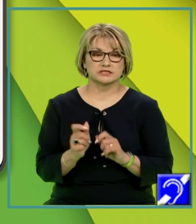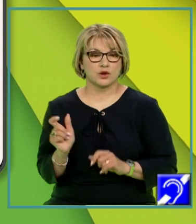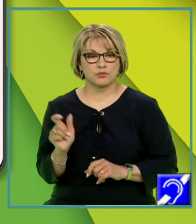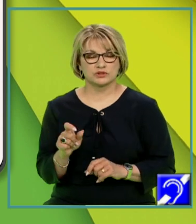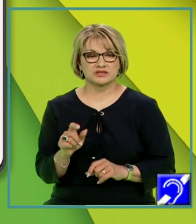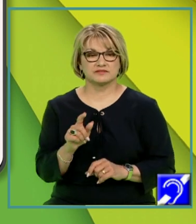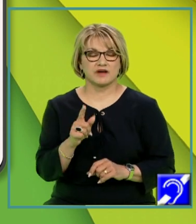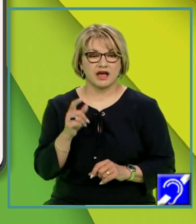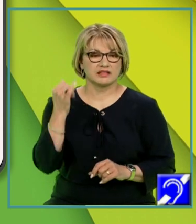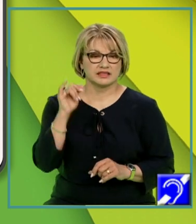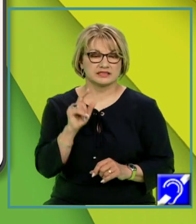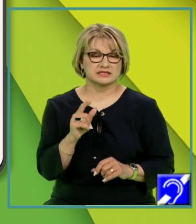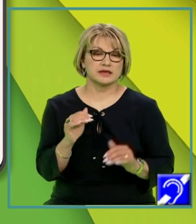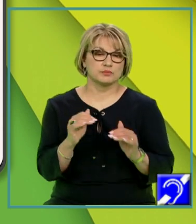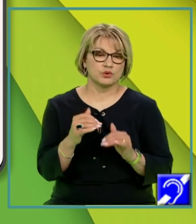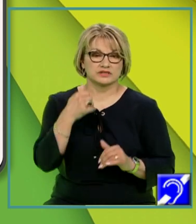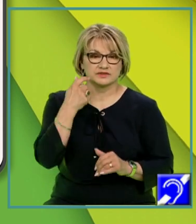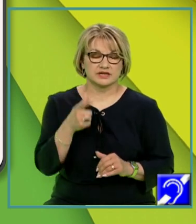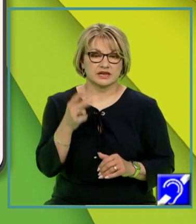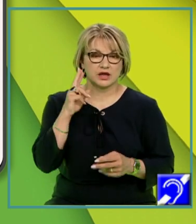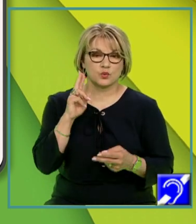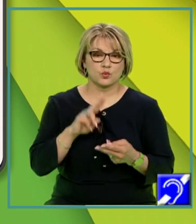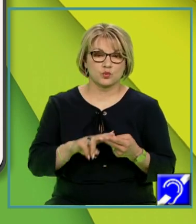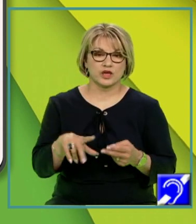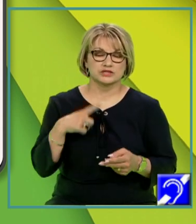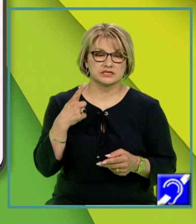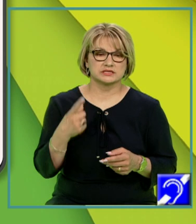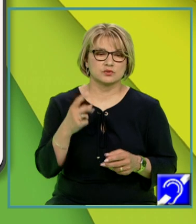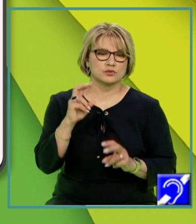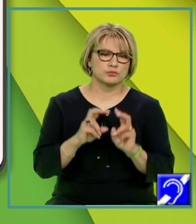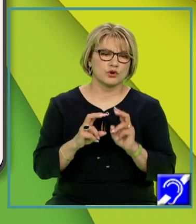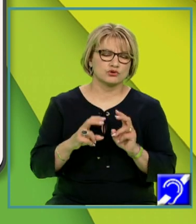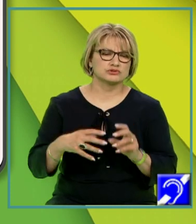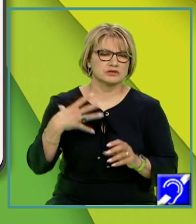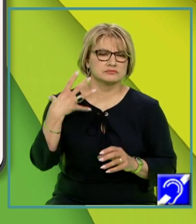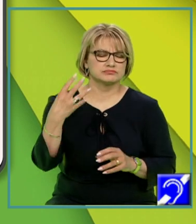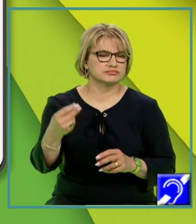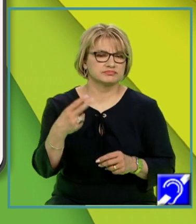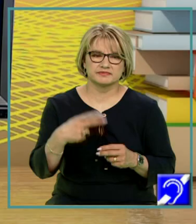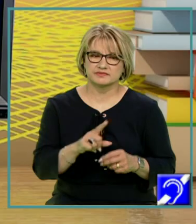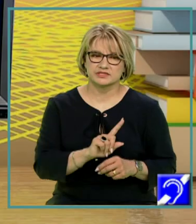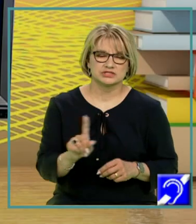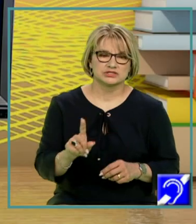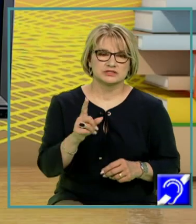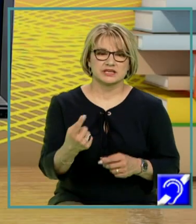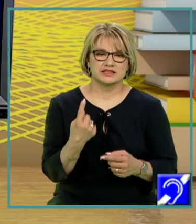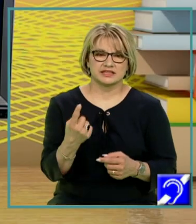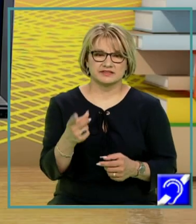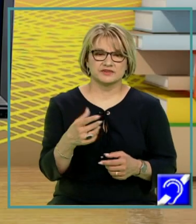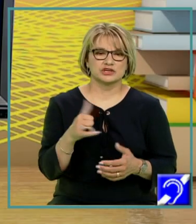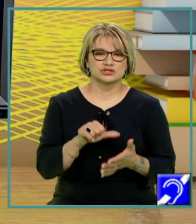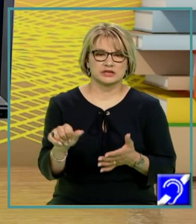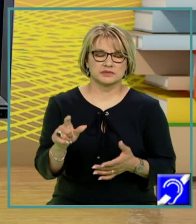tezei, potrivit căreia cunoașterea este un proces infinit de identificare și eliminare a erorilor. Acum,